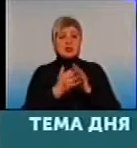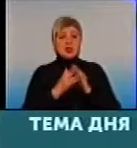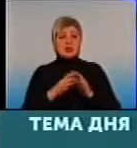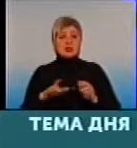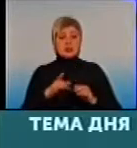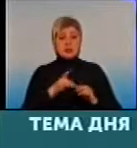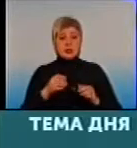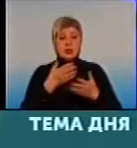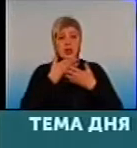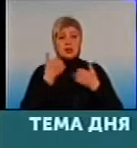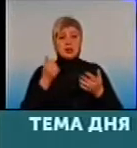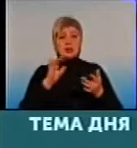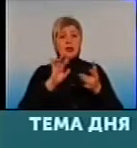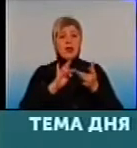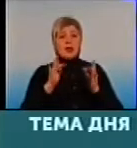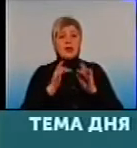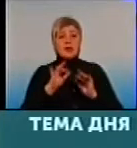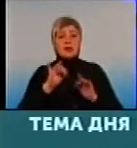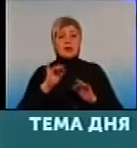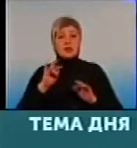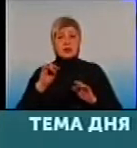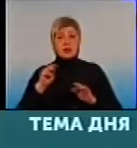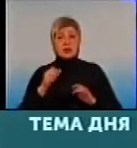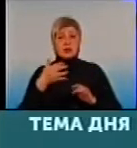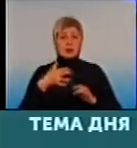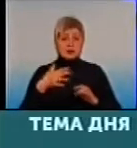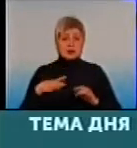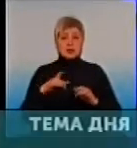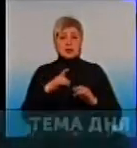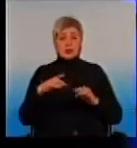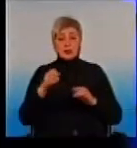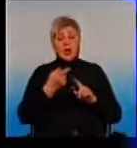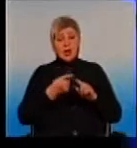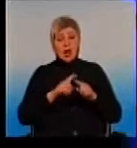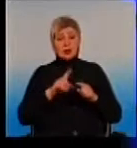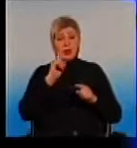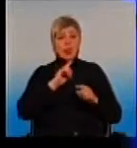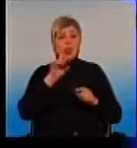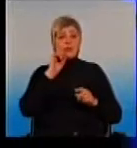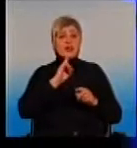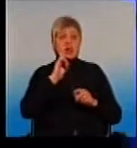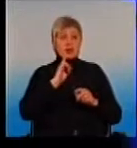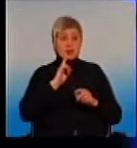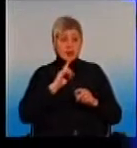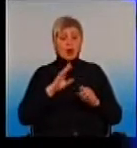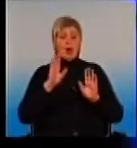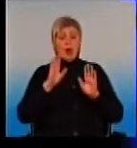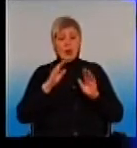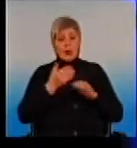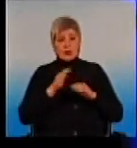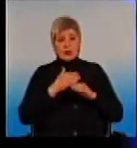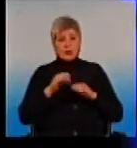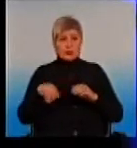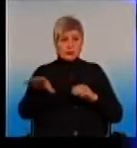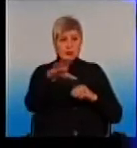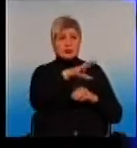нету интернета в 50 амбулаториях. Ну, это пока временные такие вещи, но потихоньку подтянутся все. Тем не менее,